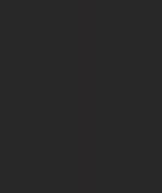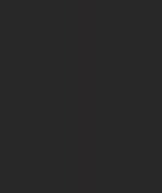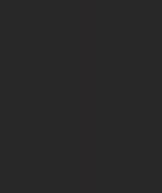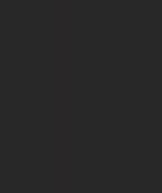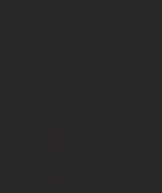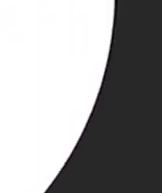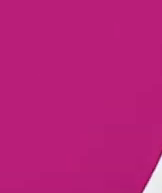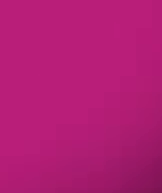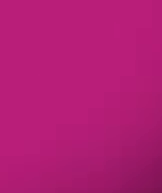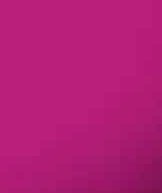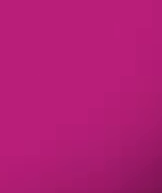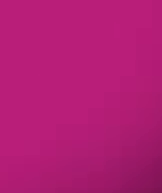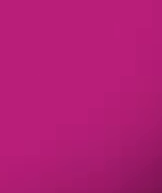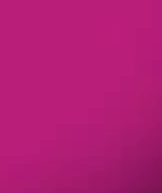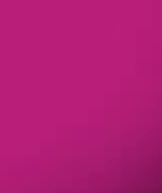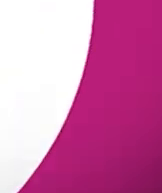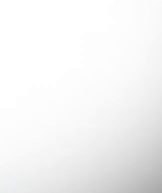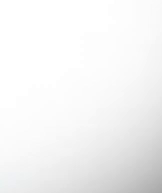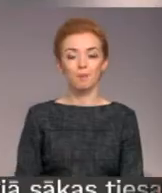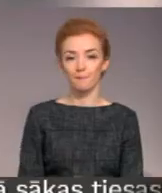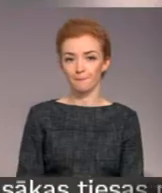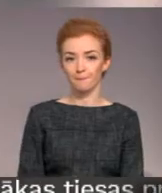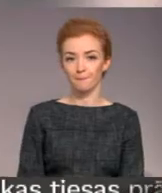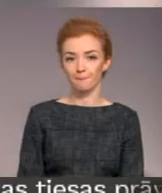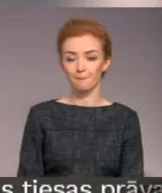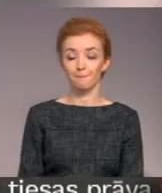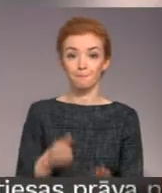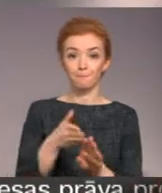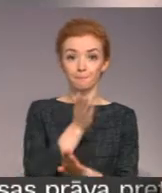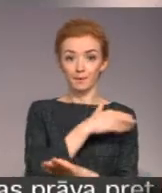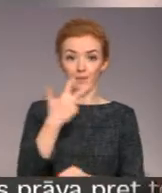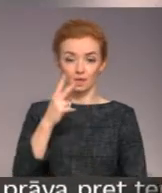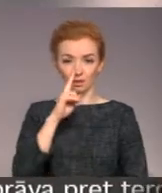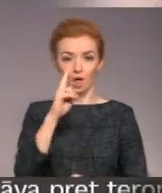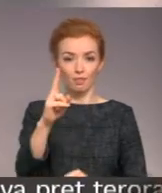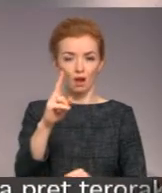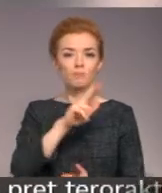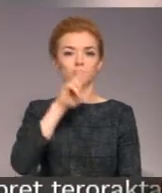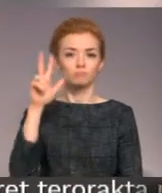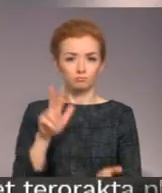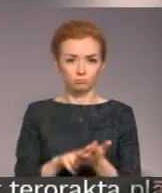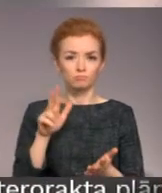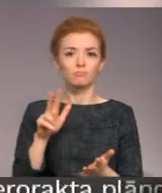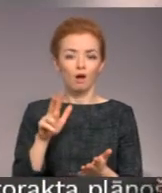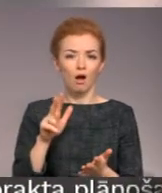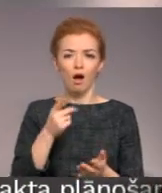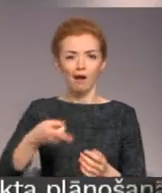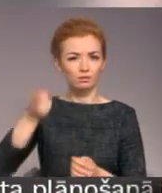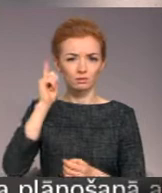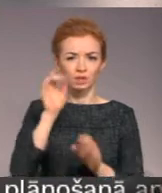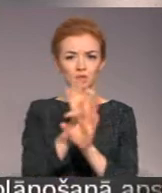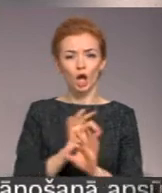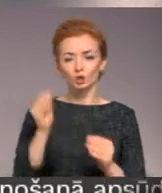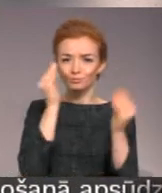Re! Viss ēters ir te! Pirms trim nedējām tika pieņemts lēmums aizliegta skaisumkopšanas